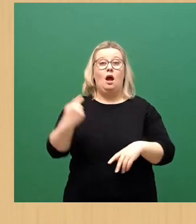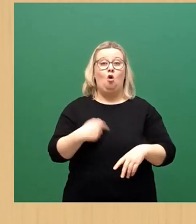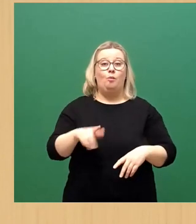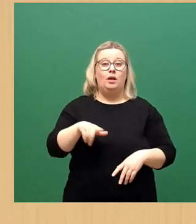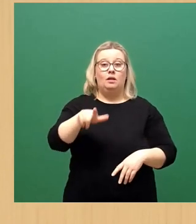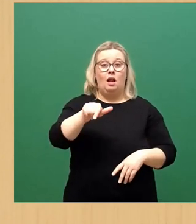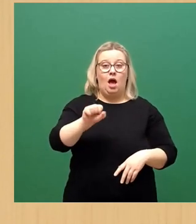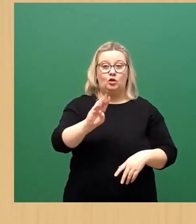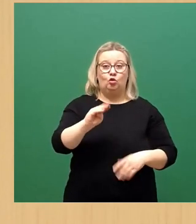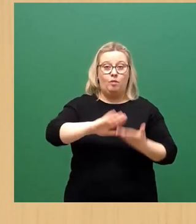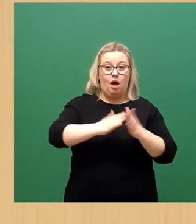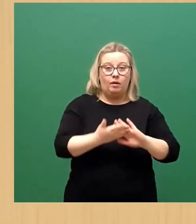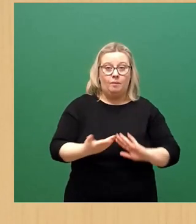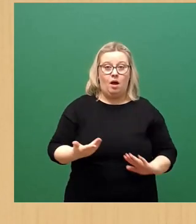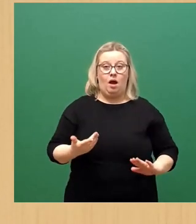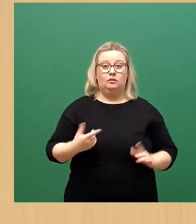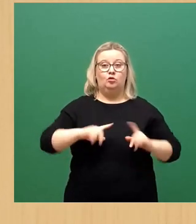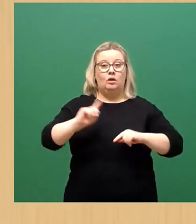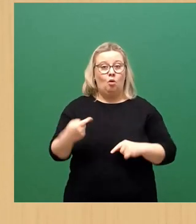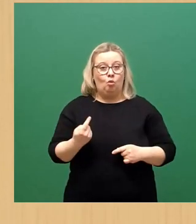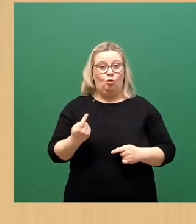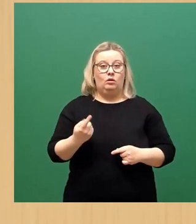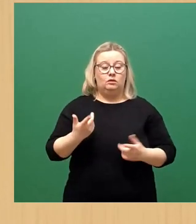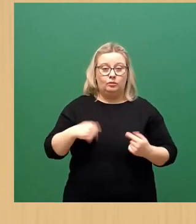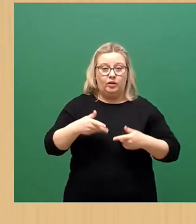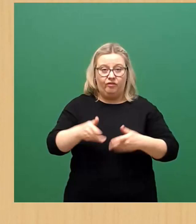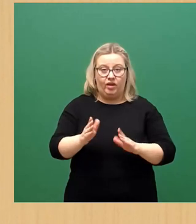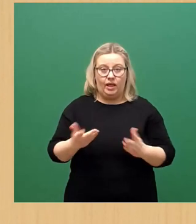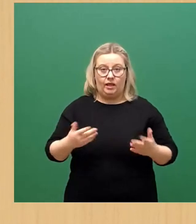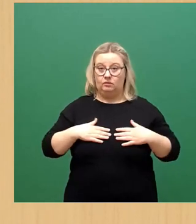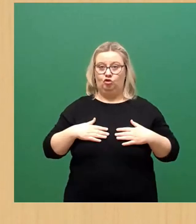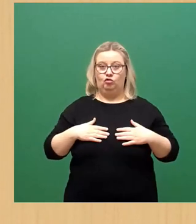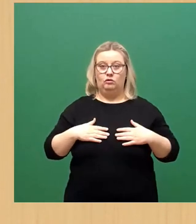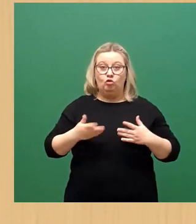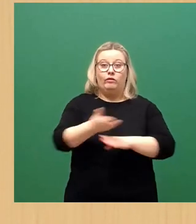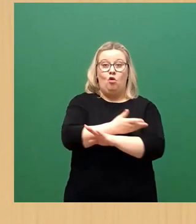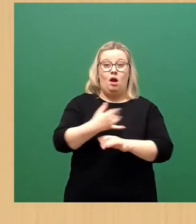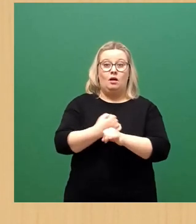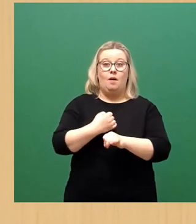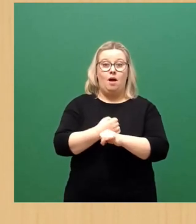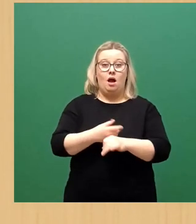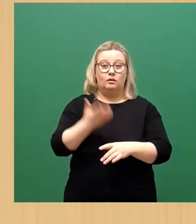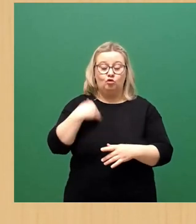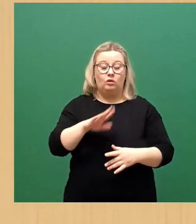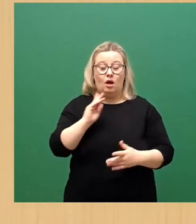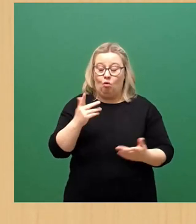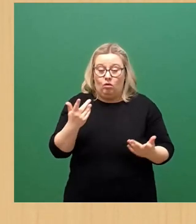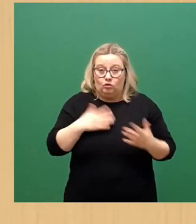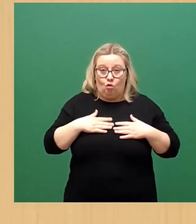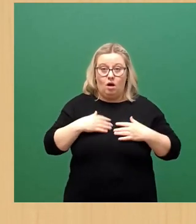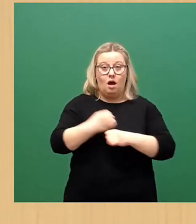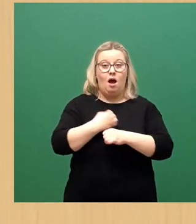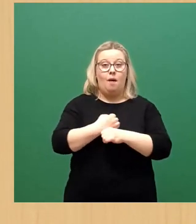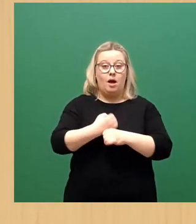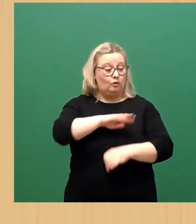abgestimmt und das dann ein Weg ist. Das ist nie vom Himmel gefallen, sondern das ist die Arbeit der Kolleginnen und